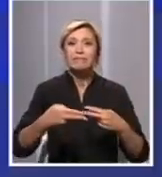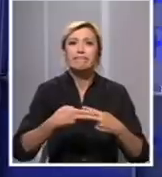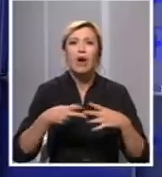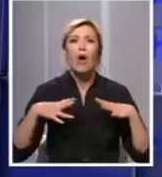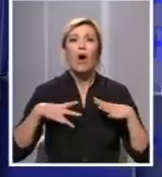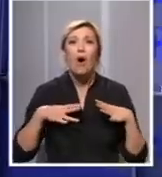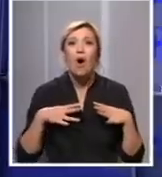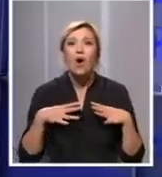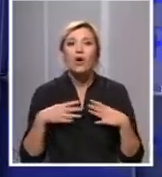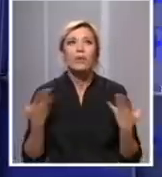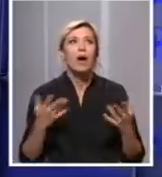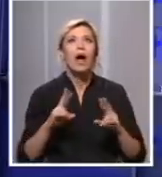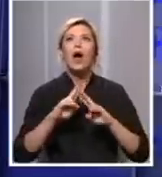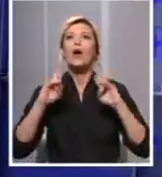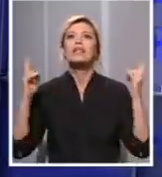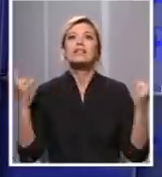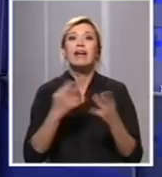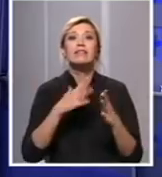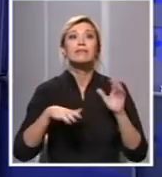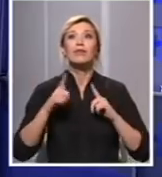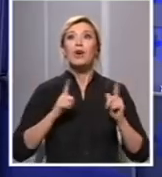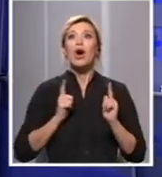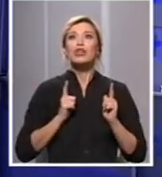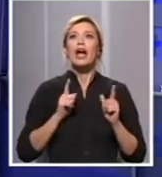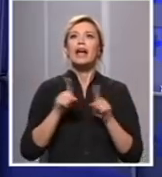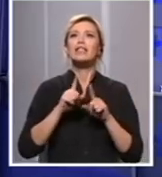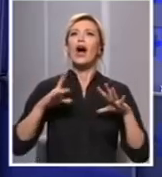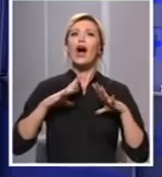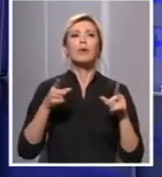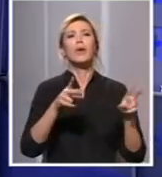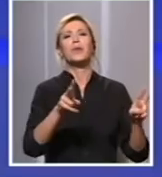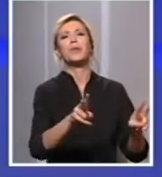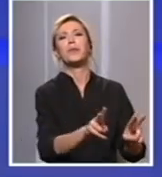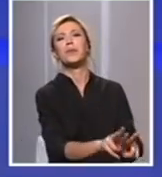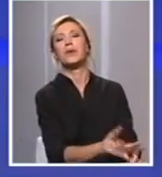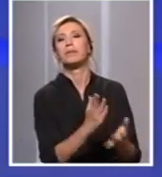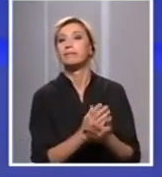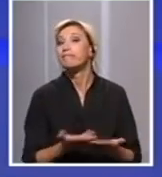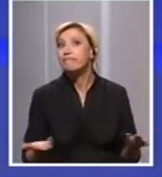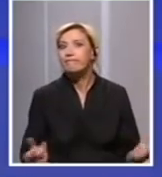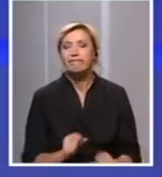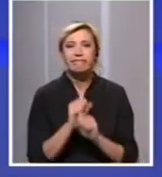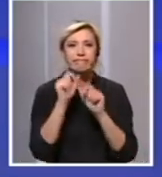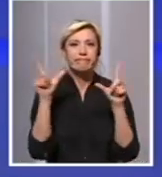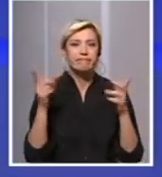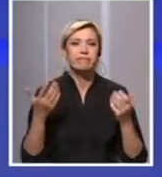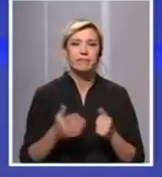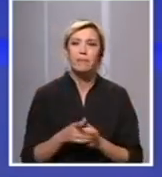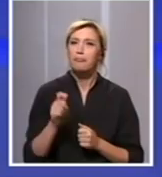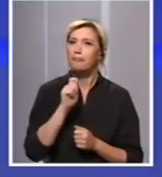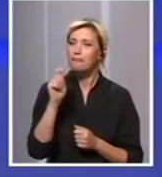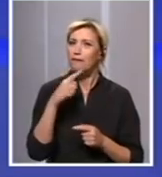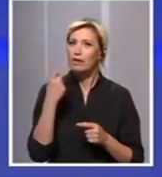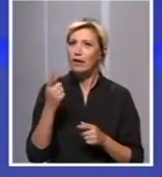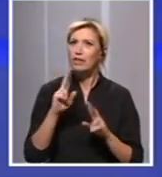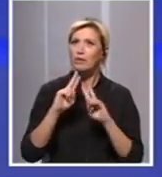odmora, kao da je nekako čitav svet očekivao da će i virus... A znate šta, doktorka, vi kažete sad, izvijenite što vas prekidem, kao da je ceo svet očekivao, ali